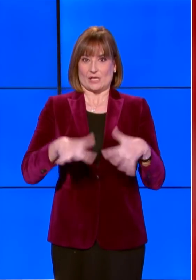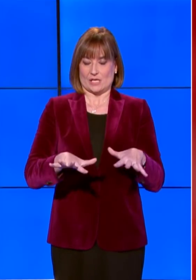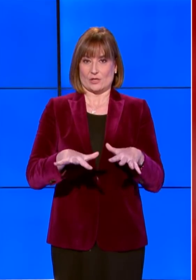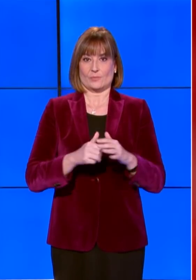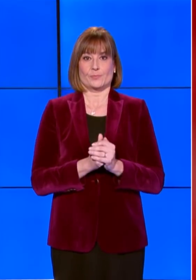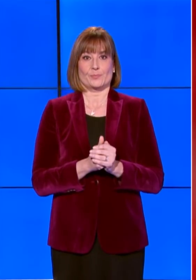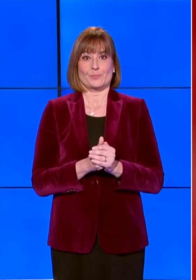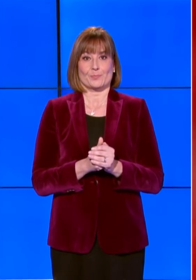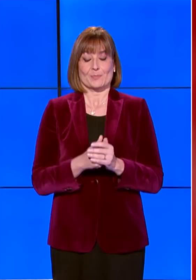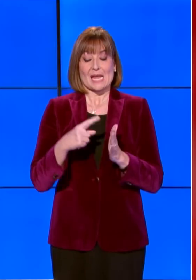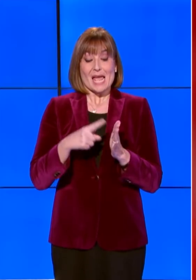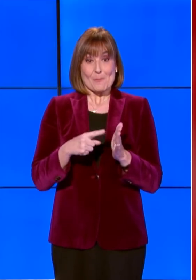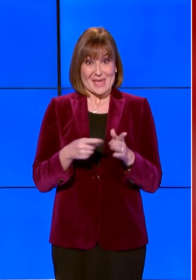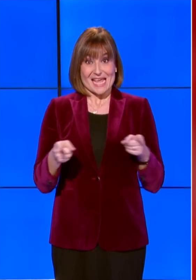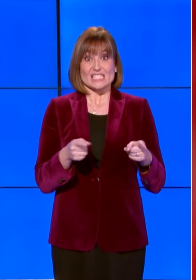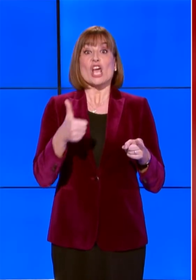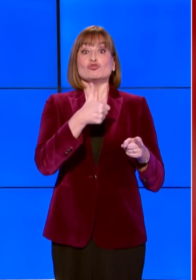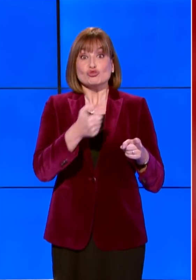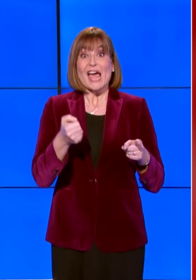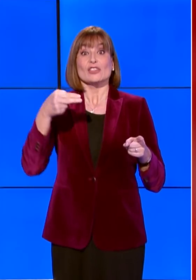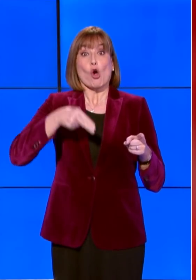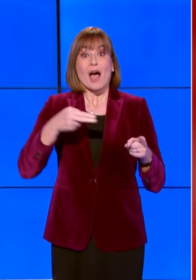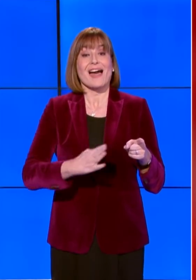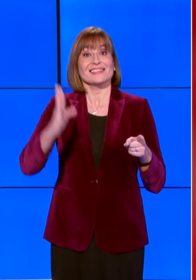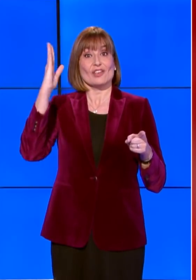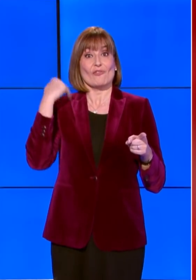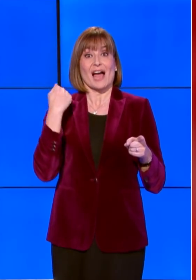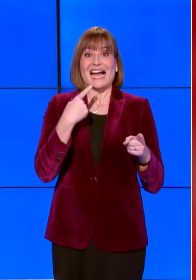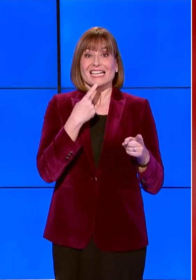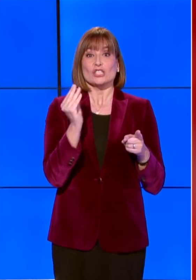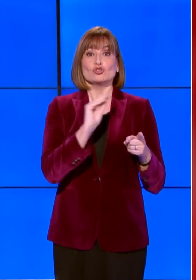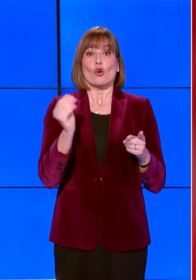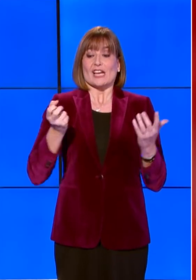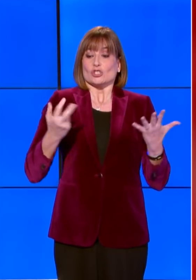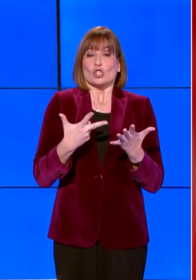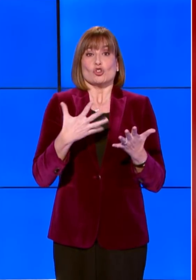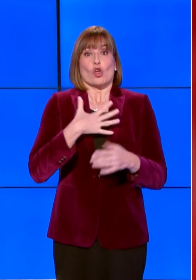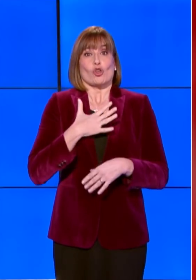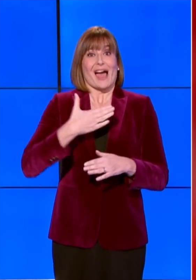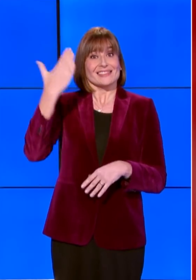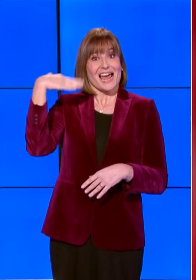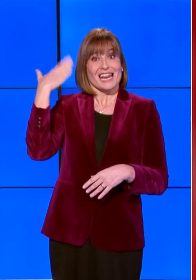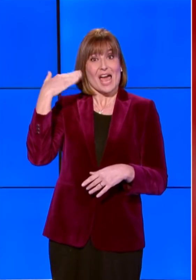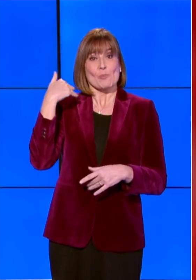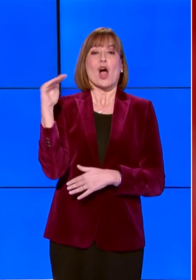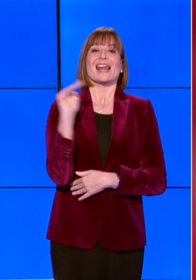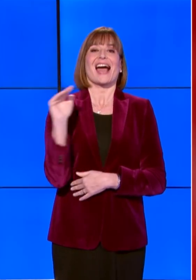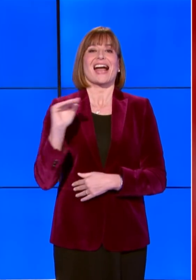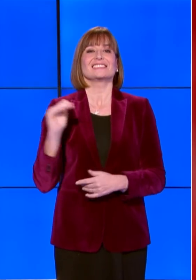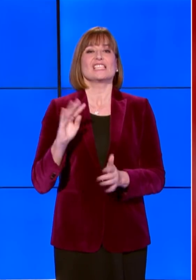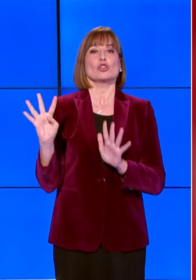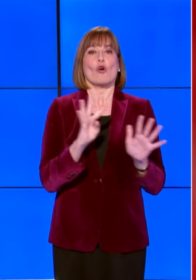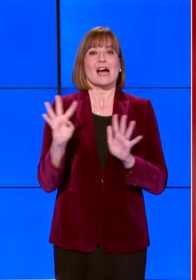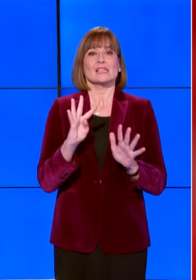In questi mesi di un secolo fa, i diciottenni di allora, i ragazzi del 99, vennero mandati in